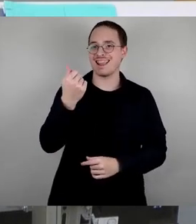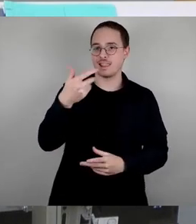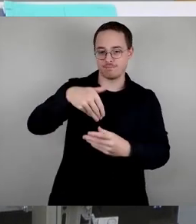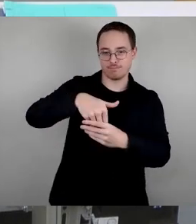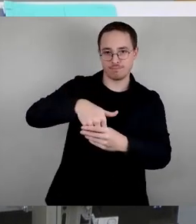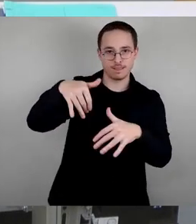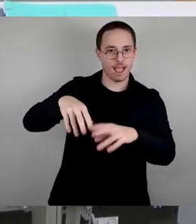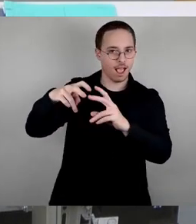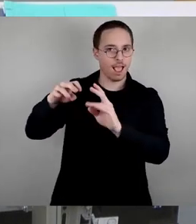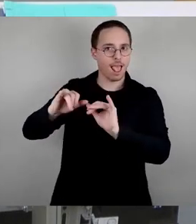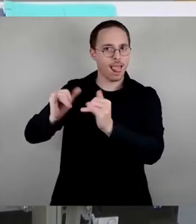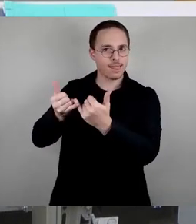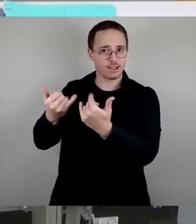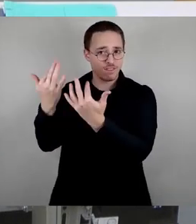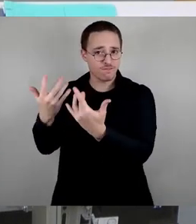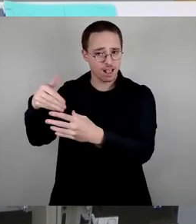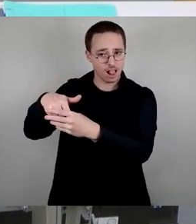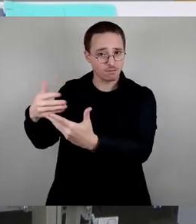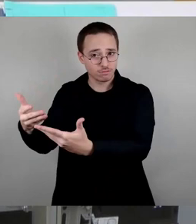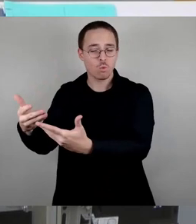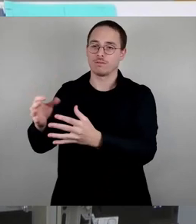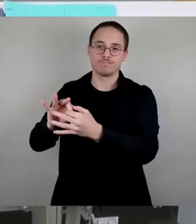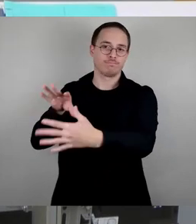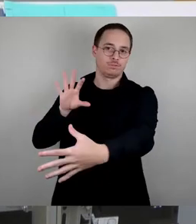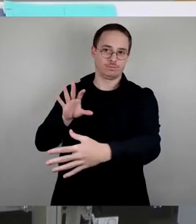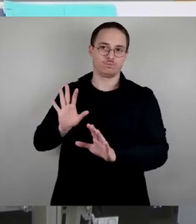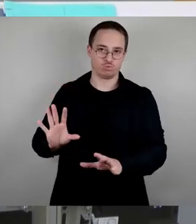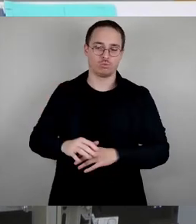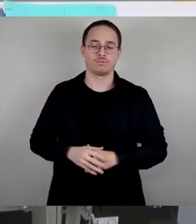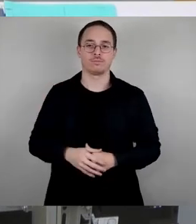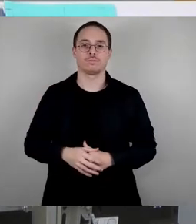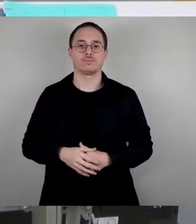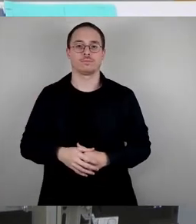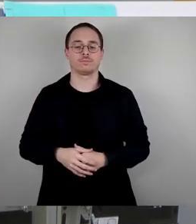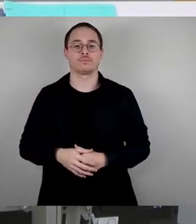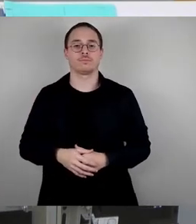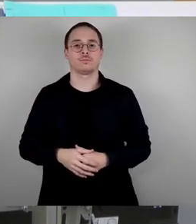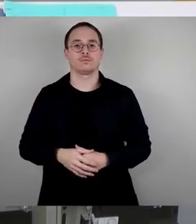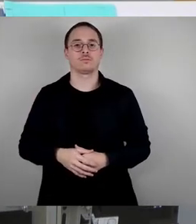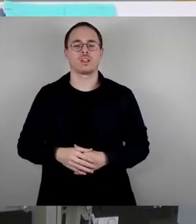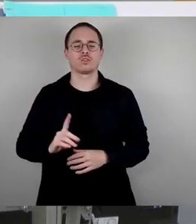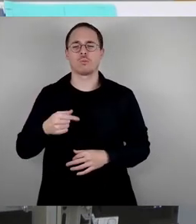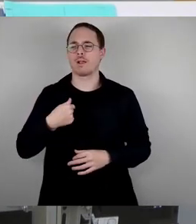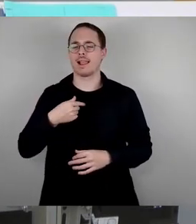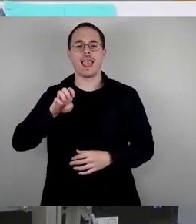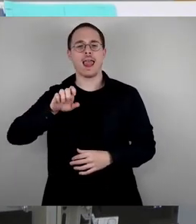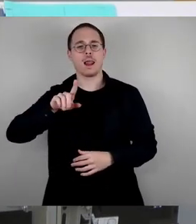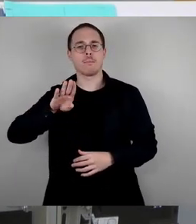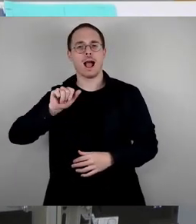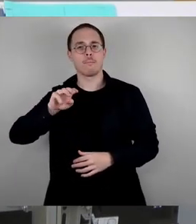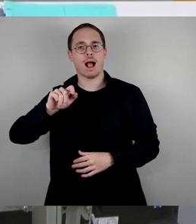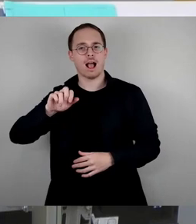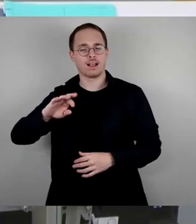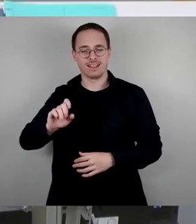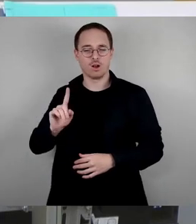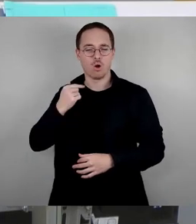Doch jetzt nochmal zurück zum Elbermahre. Das ist, wie Frau Wagner gerade schon sagte, gerade noch am Verhandlungstisch. Deswegen sollte